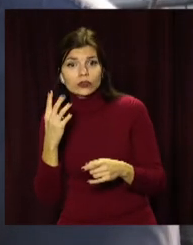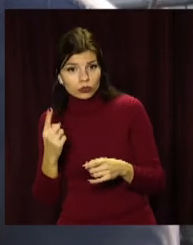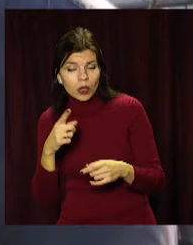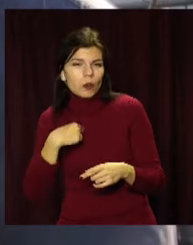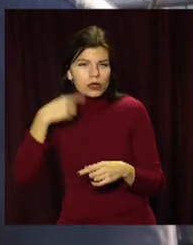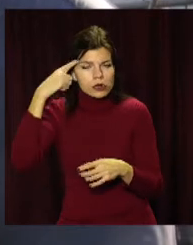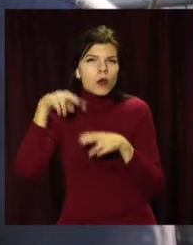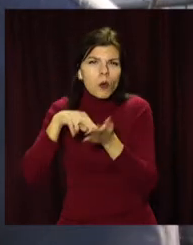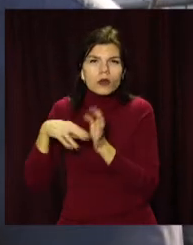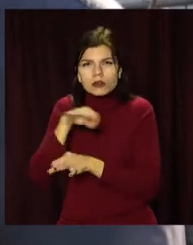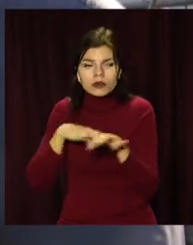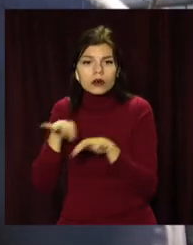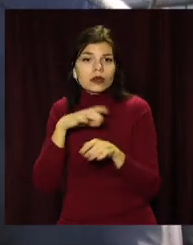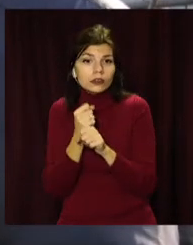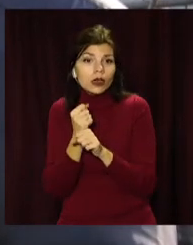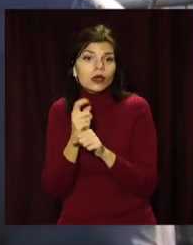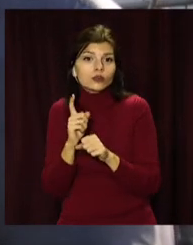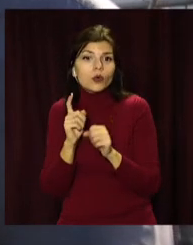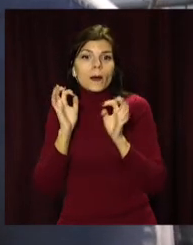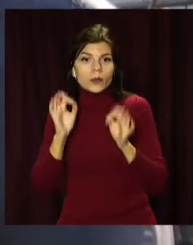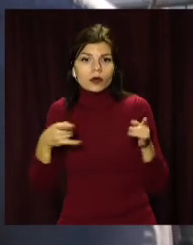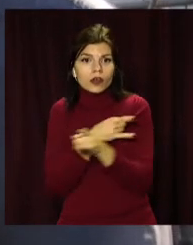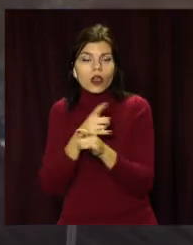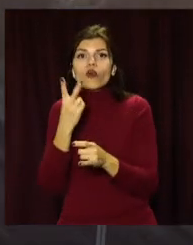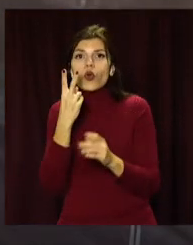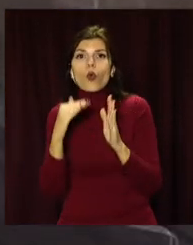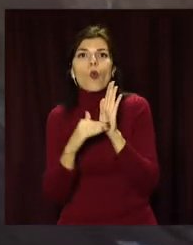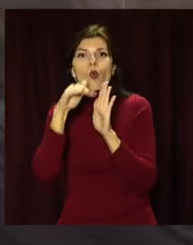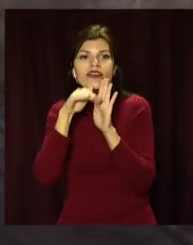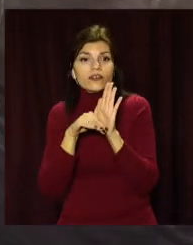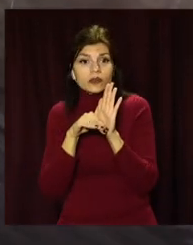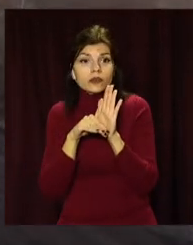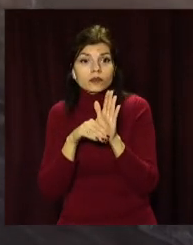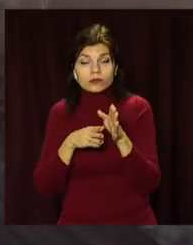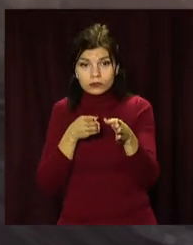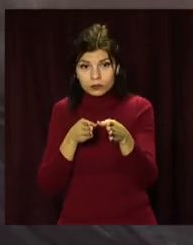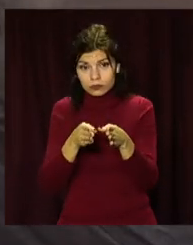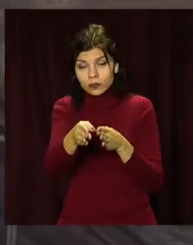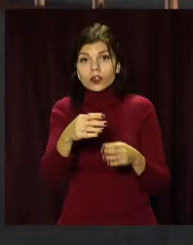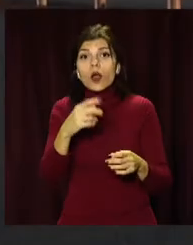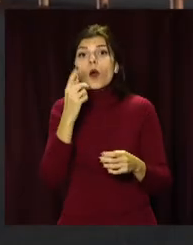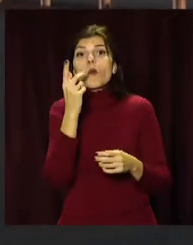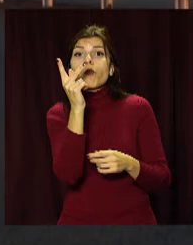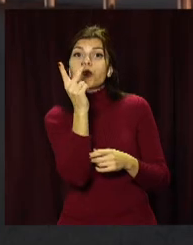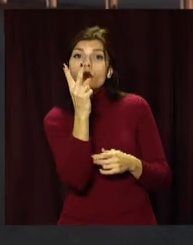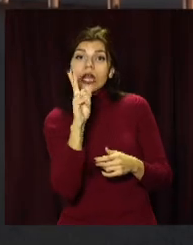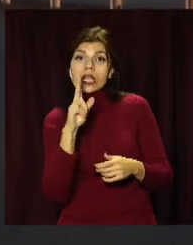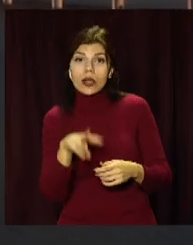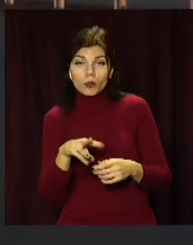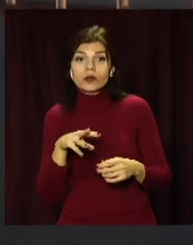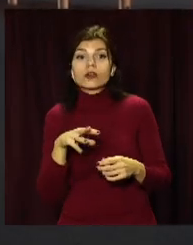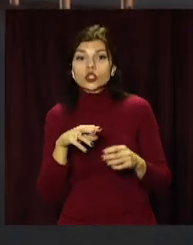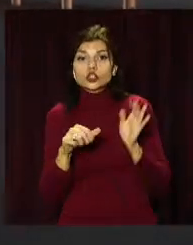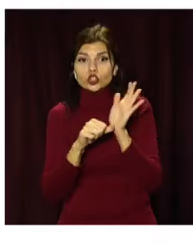вирішили таке питання, щоб зробити транспортну розв'язку у двох рівнях. Шляхопровід понад півтора кілометри. Завширською 6